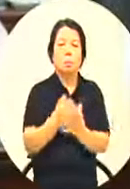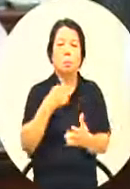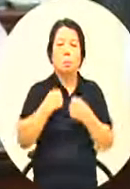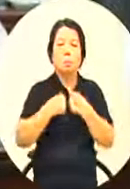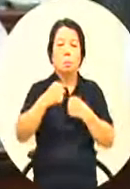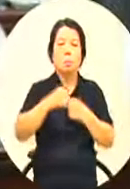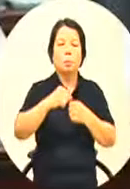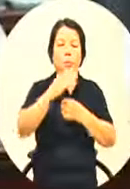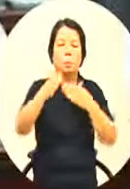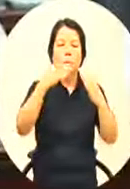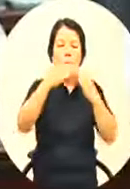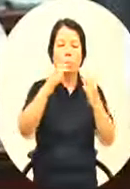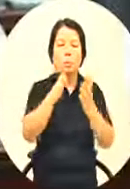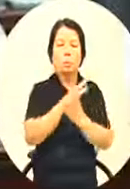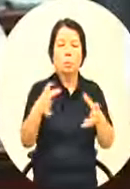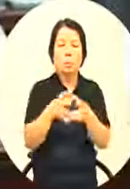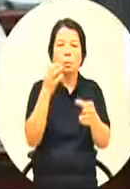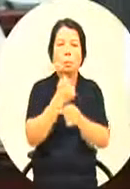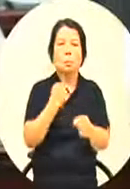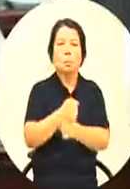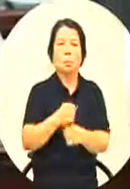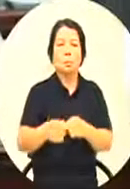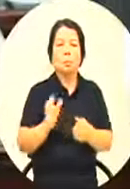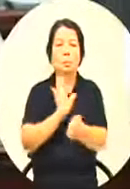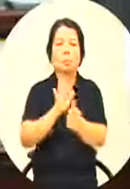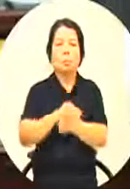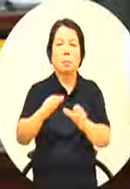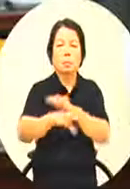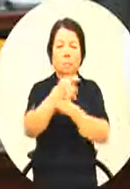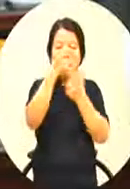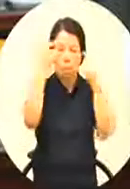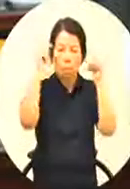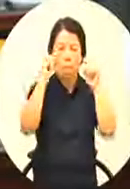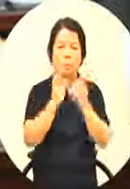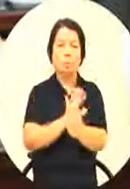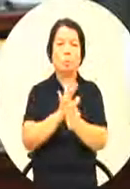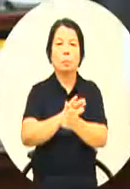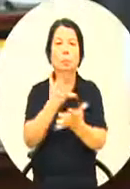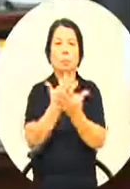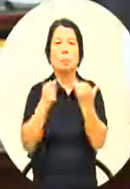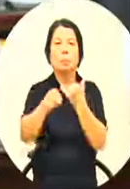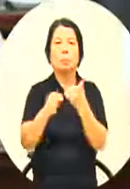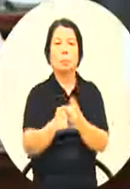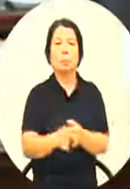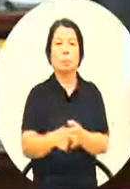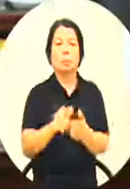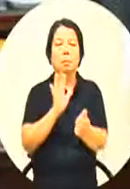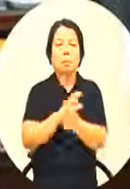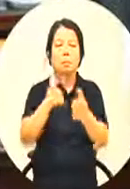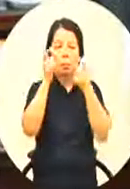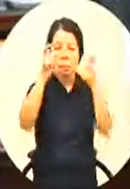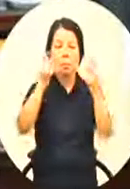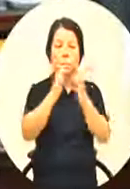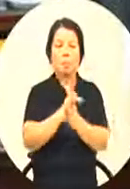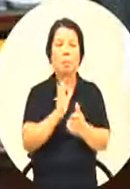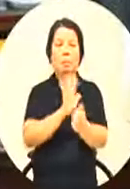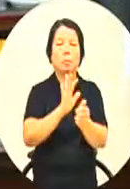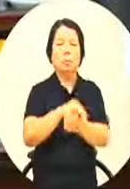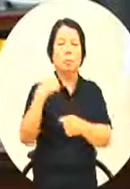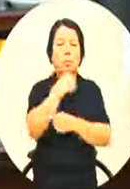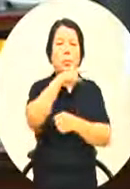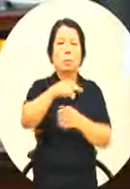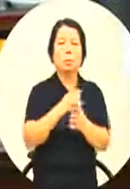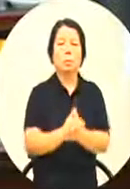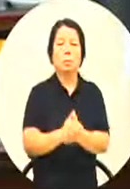成空大提供不只帮高雄不只帮我们学生帮高雄甚至帮台湾打开